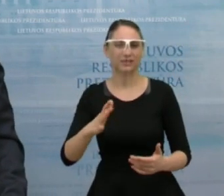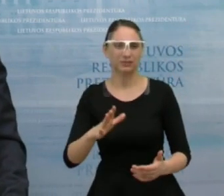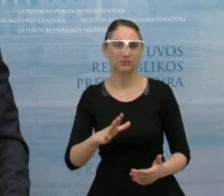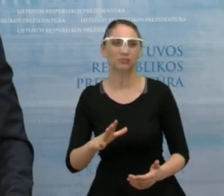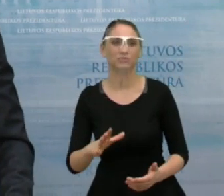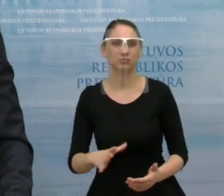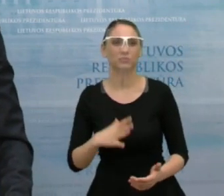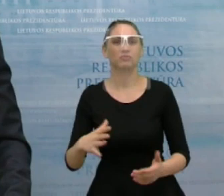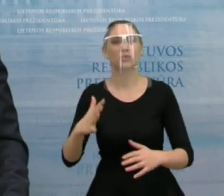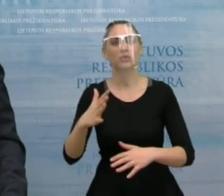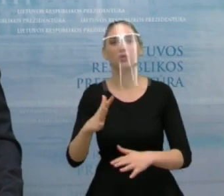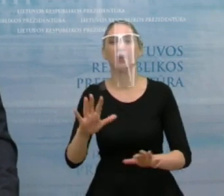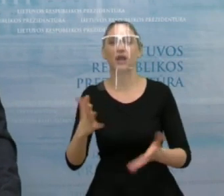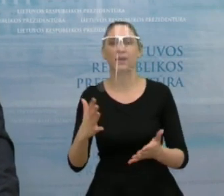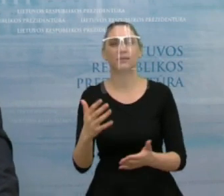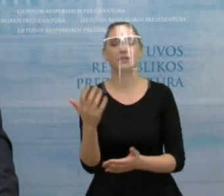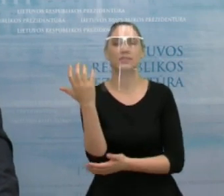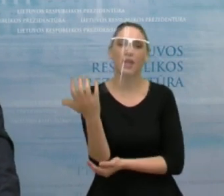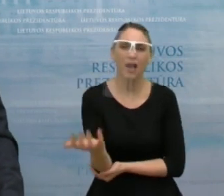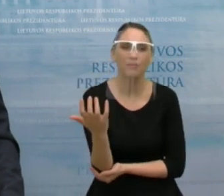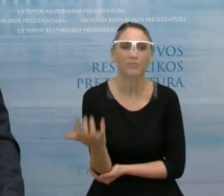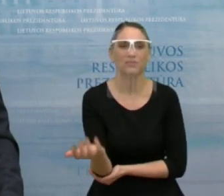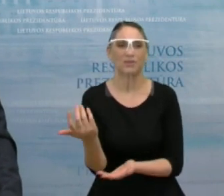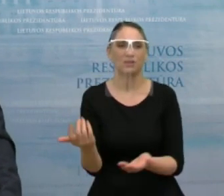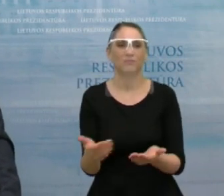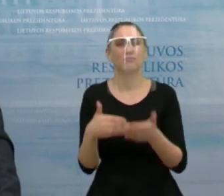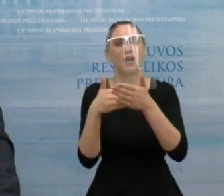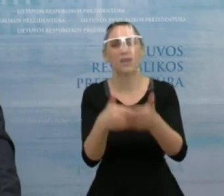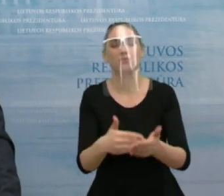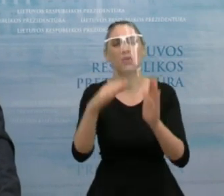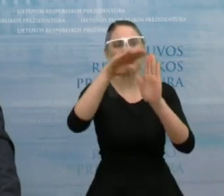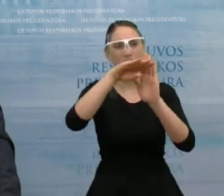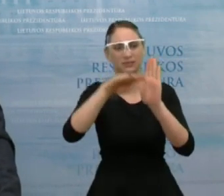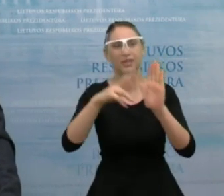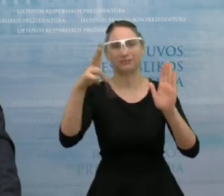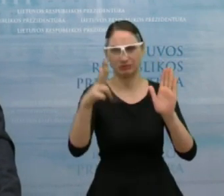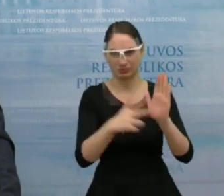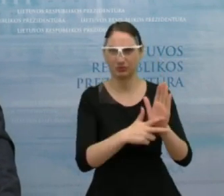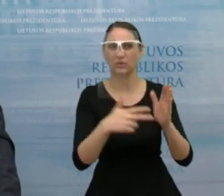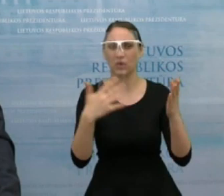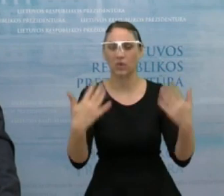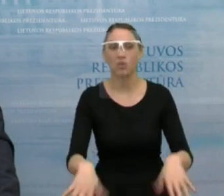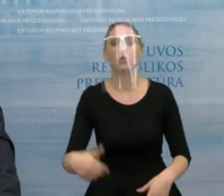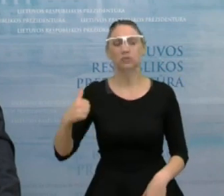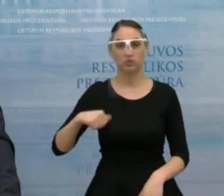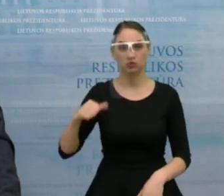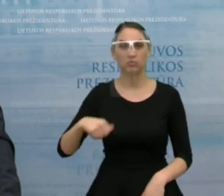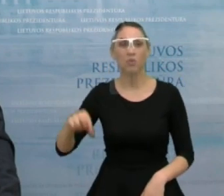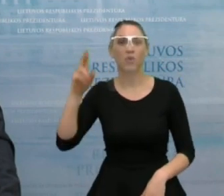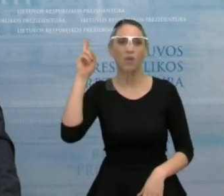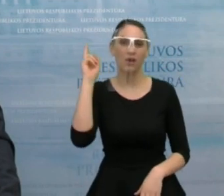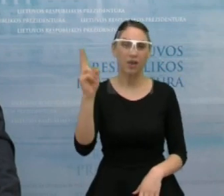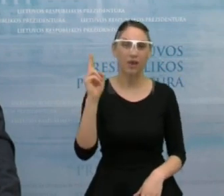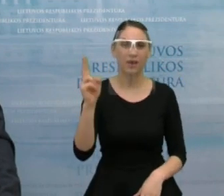Seimo priimtos labdaros ir paramos įstatymo pataisos, padauk, kurias fiziniai asmenys, tiesiogiai dalyvaujant šalinant